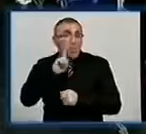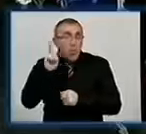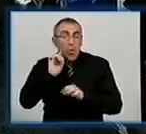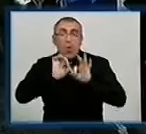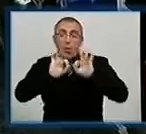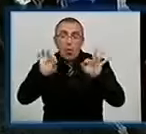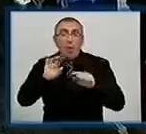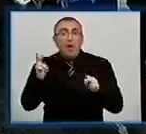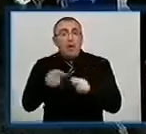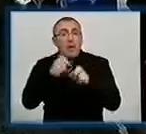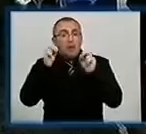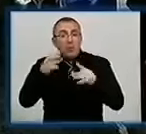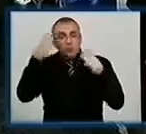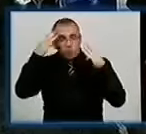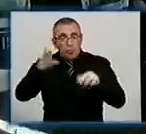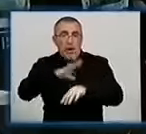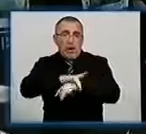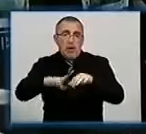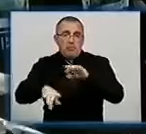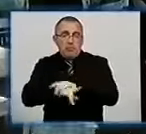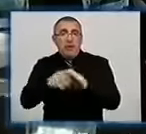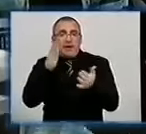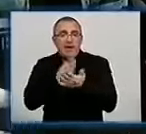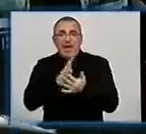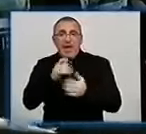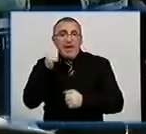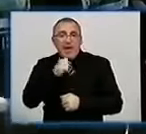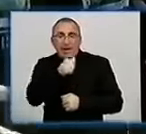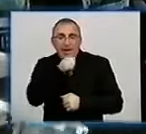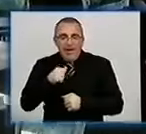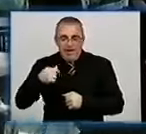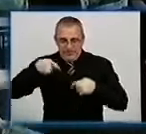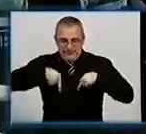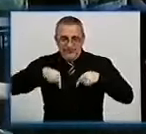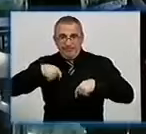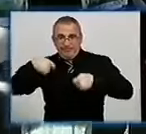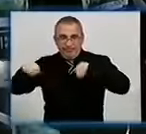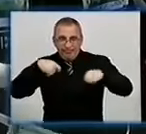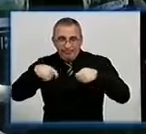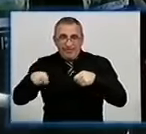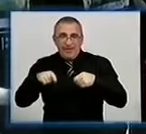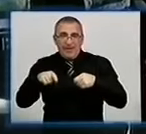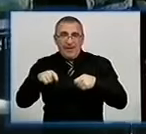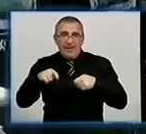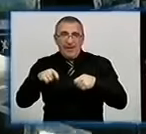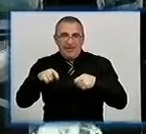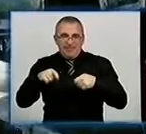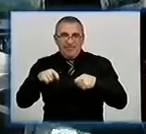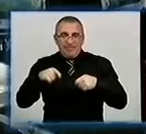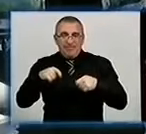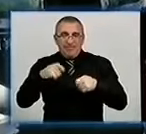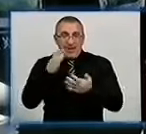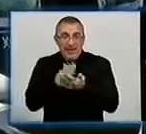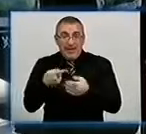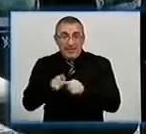розповіли їм про небезпеку сучасного рабства. Є нелегальна трансплантація, є нелегальна торгівля і з кожного року в світі на